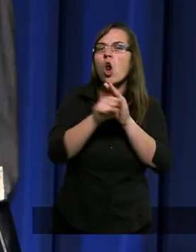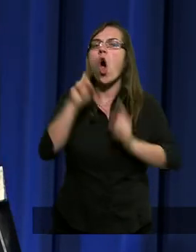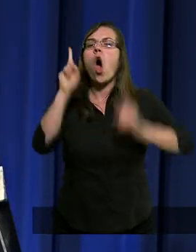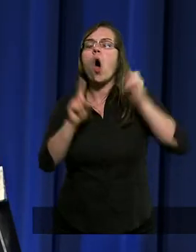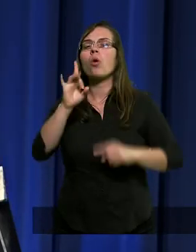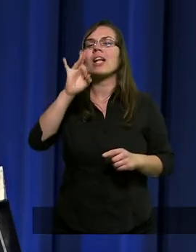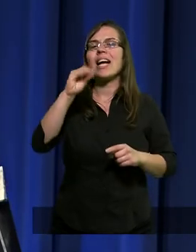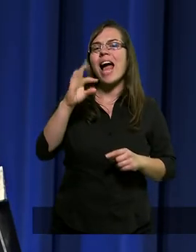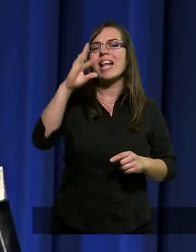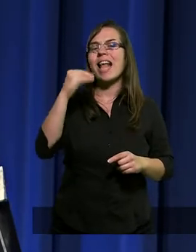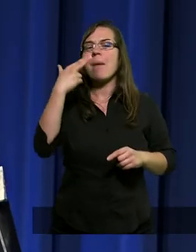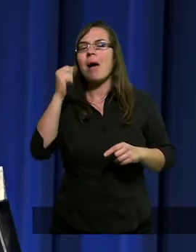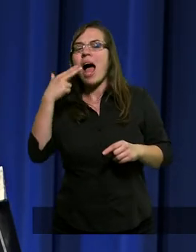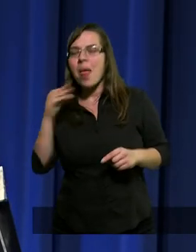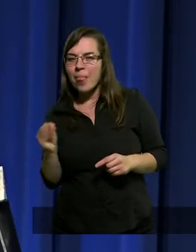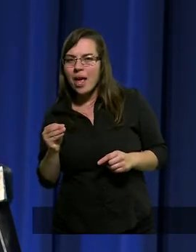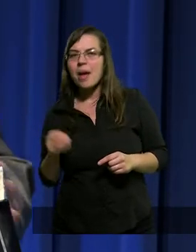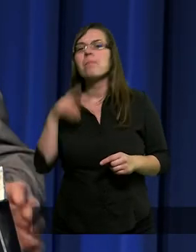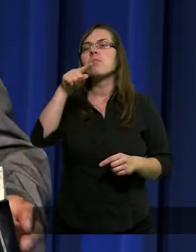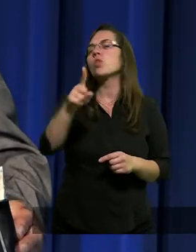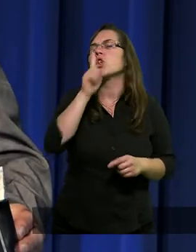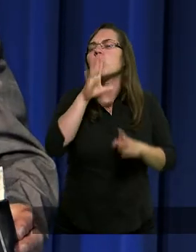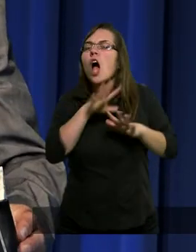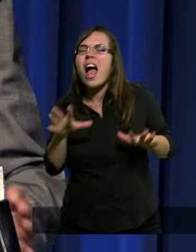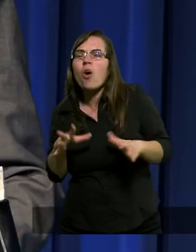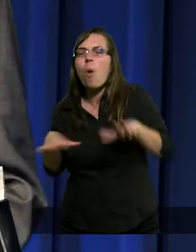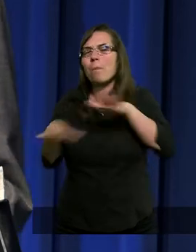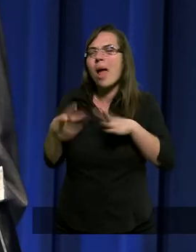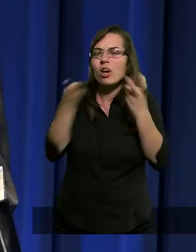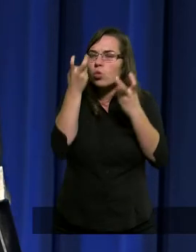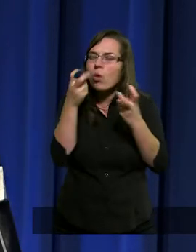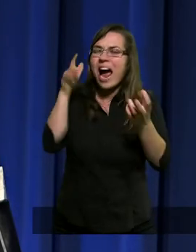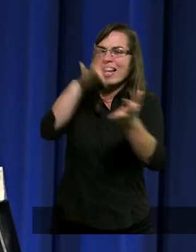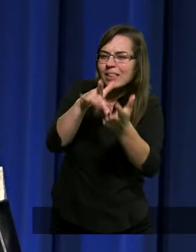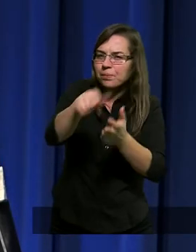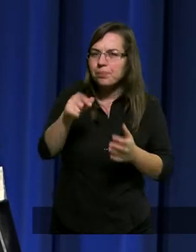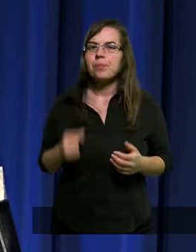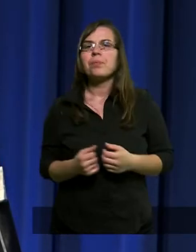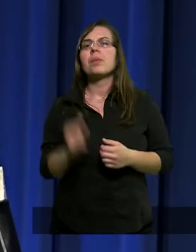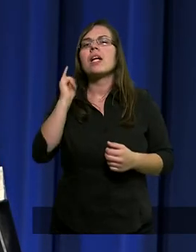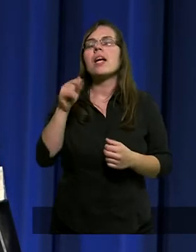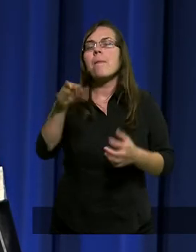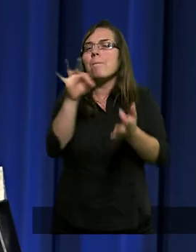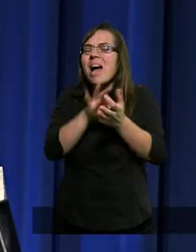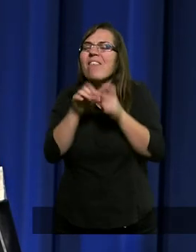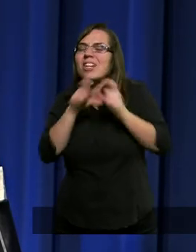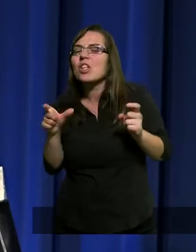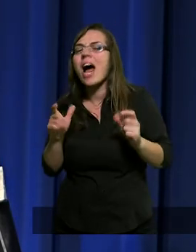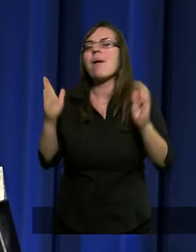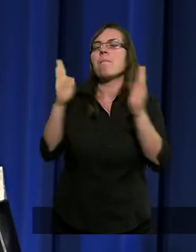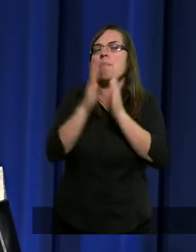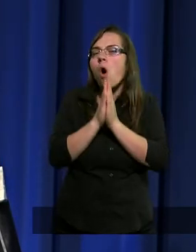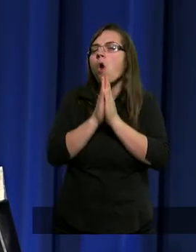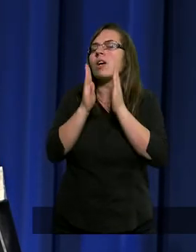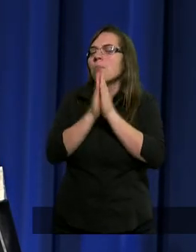Getsemane. Tam poszukali jakiegoś cichego miejsca i tam przez pewien czas